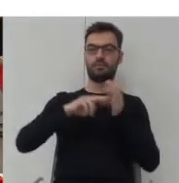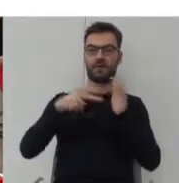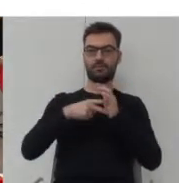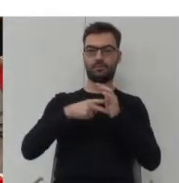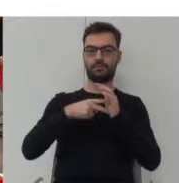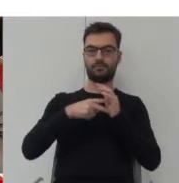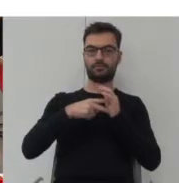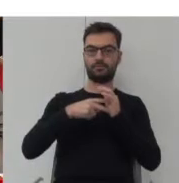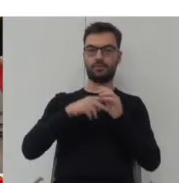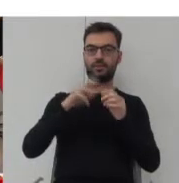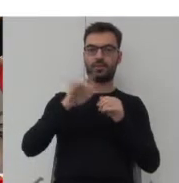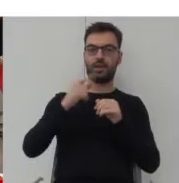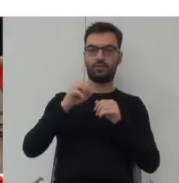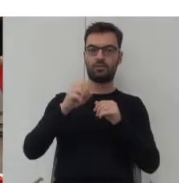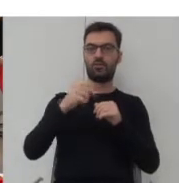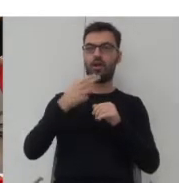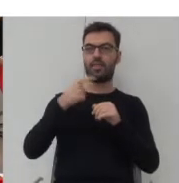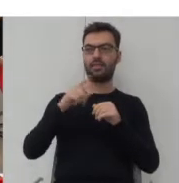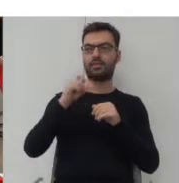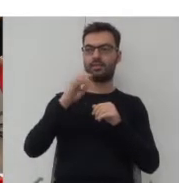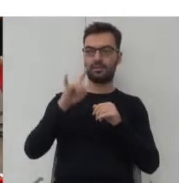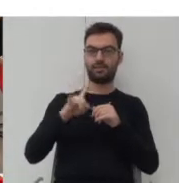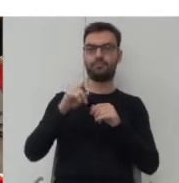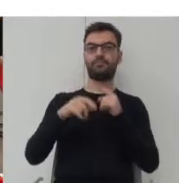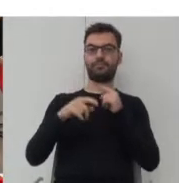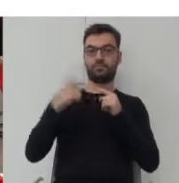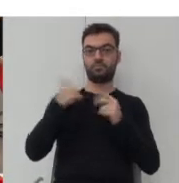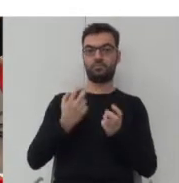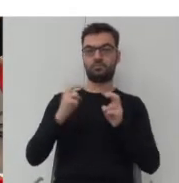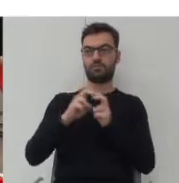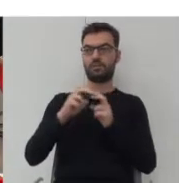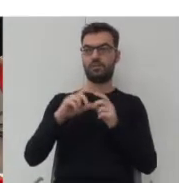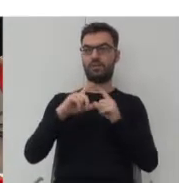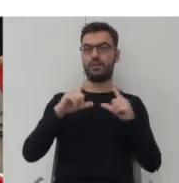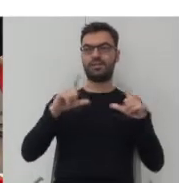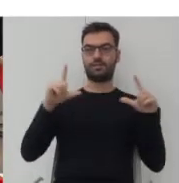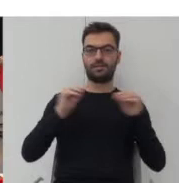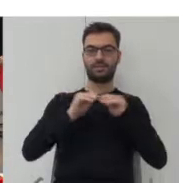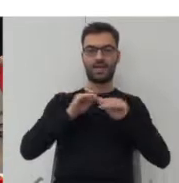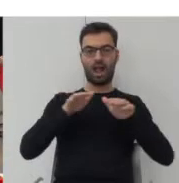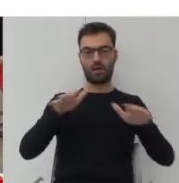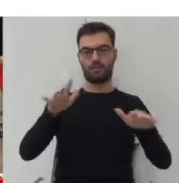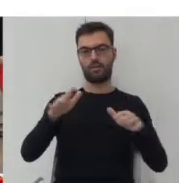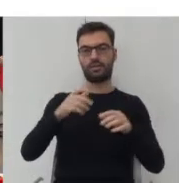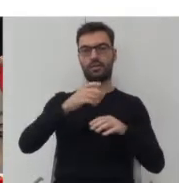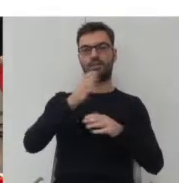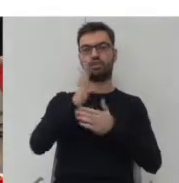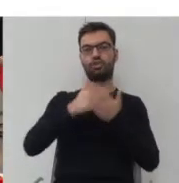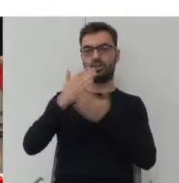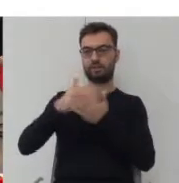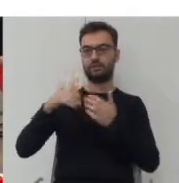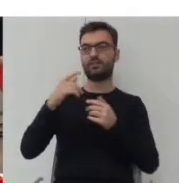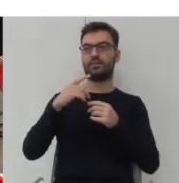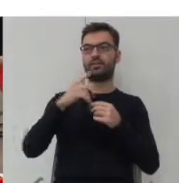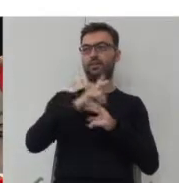Radiant City Le Corbusier'a, który właśnie tworzył takie przeskalowane dziedzińce i nikt chyba nie spodziewał